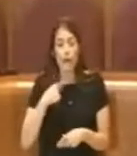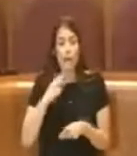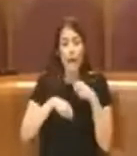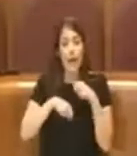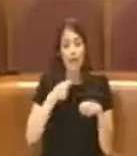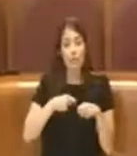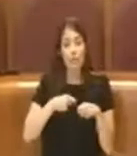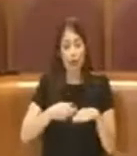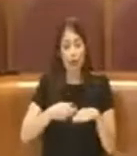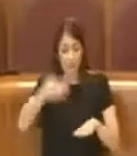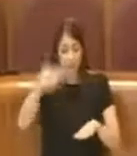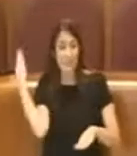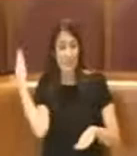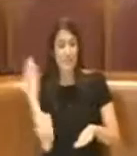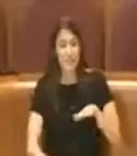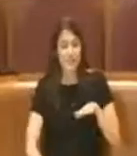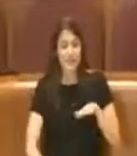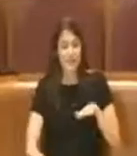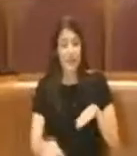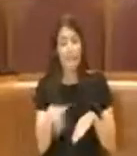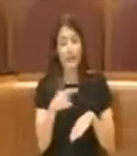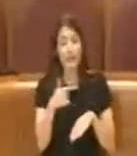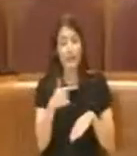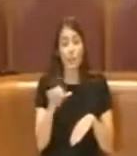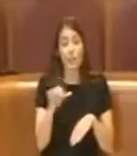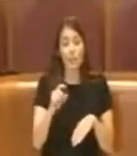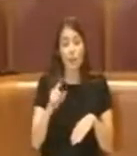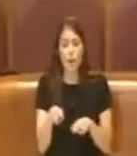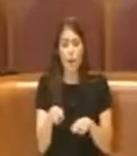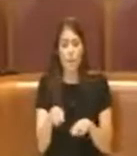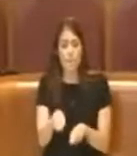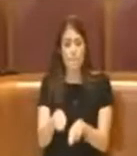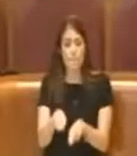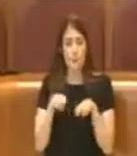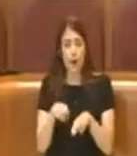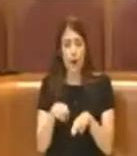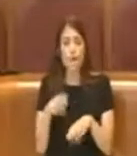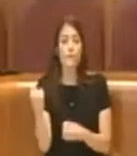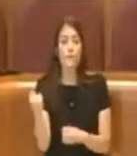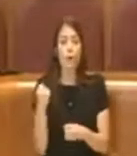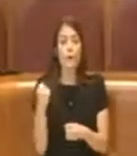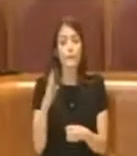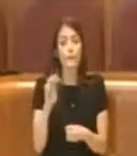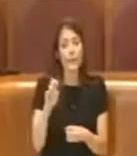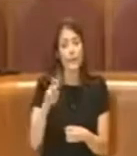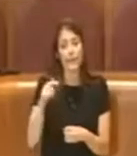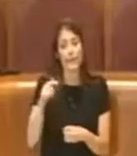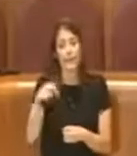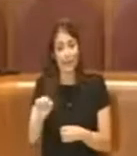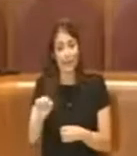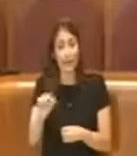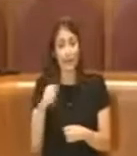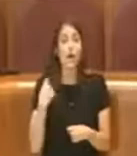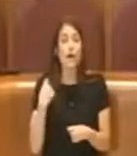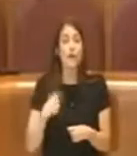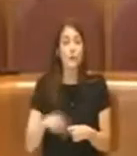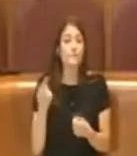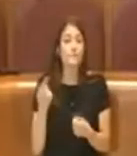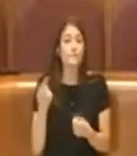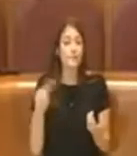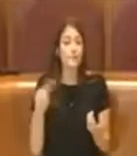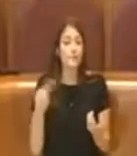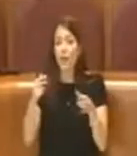a Via Tasso e poi è stato fucilato a forte bravetta. La targa è